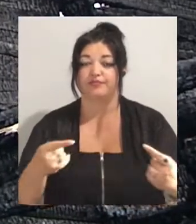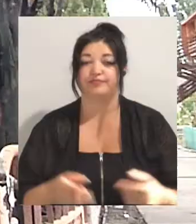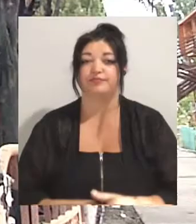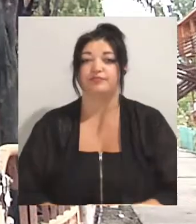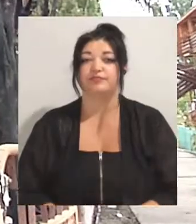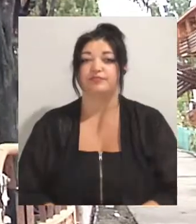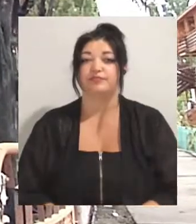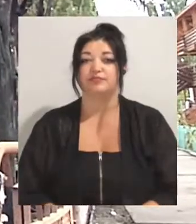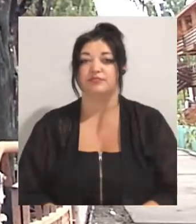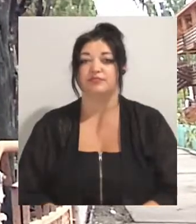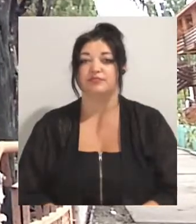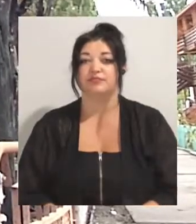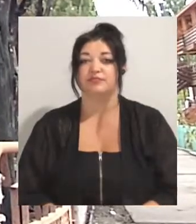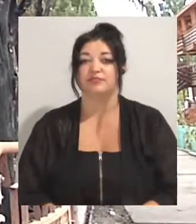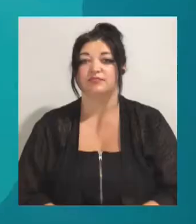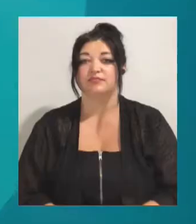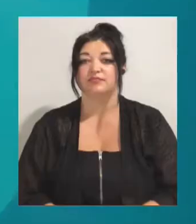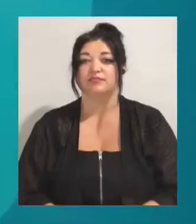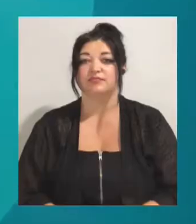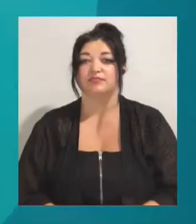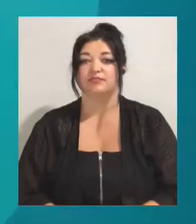Борис Мислівцев. Новини на Суспільному. Одеса.